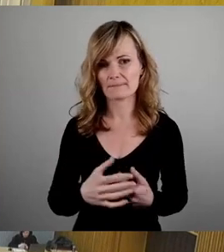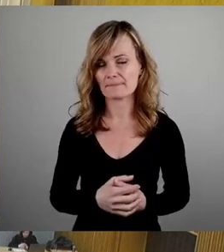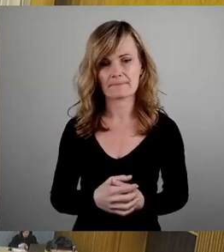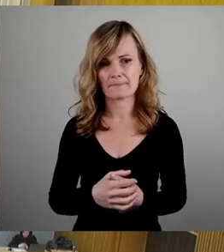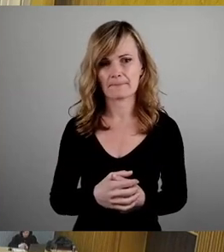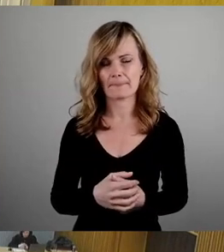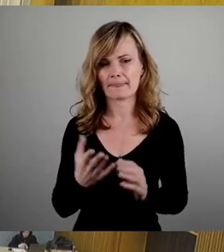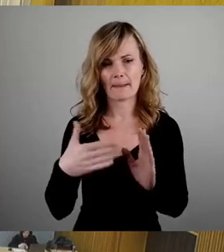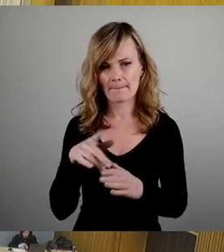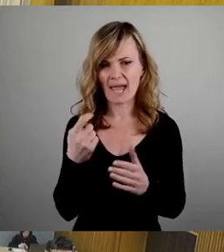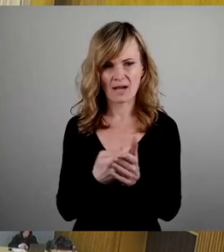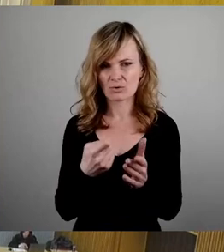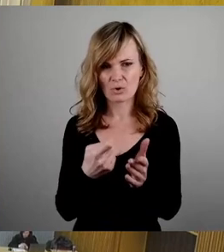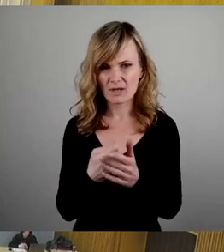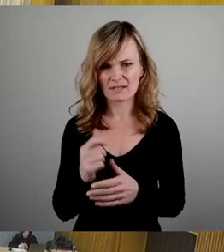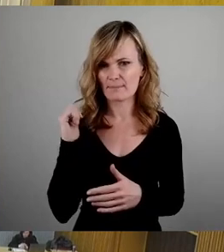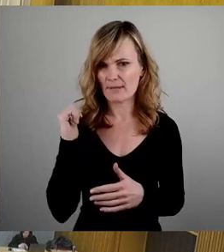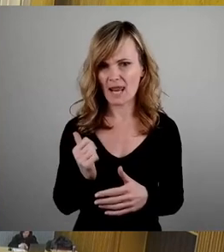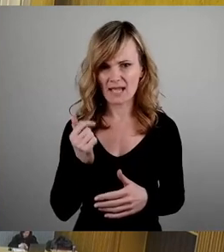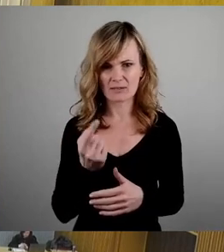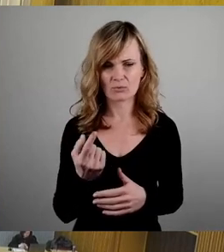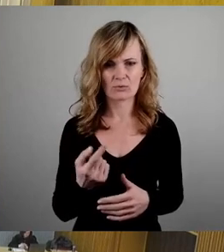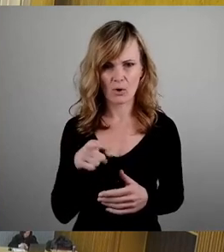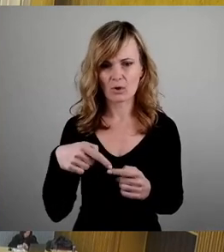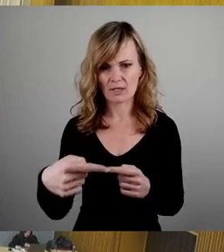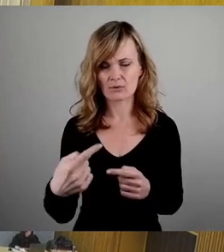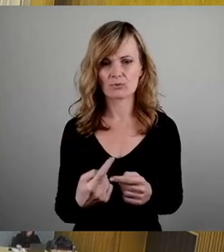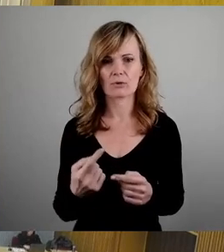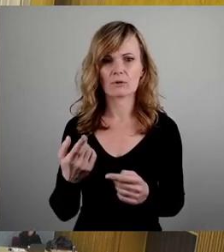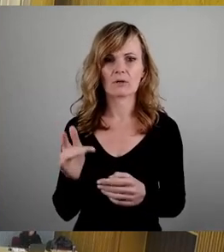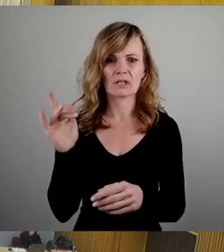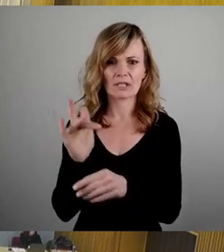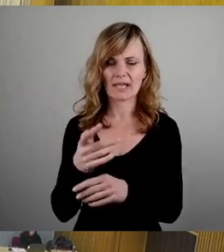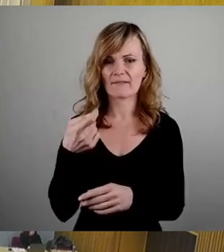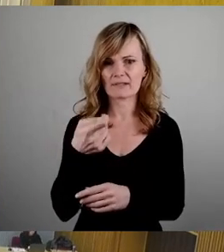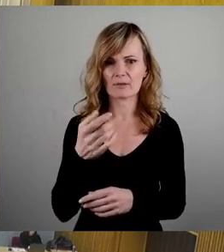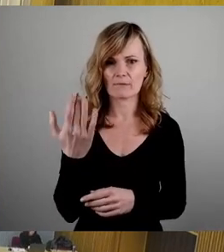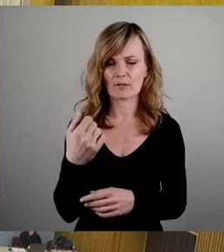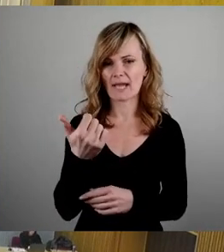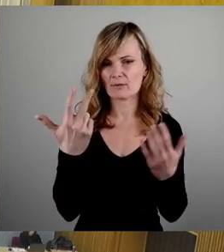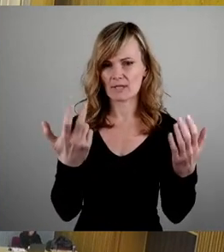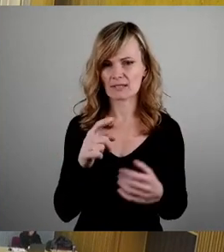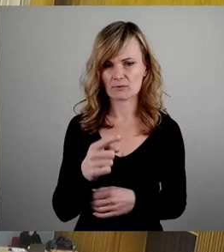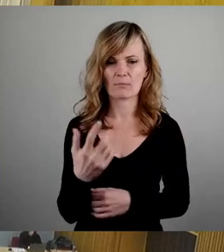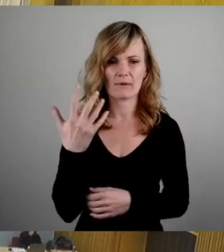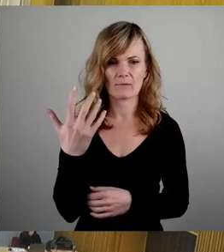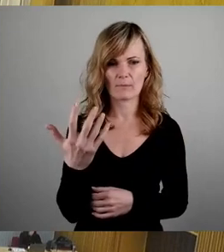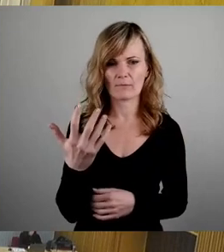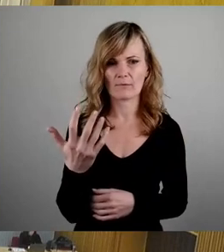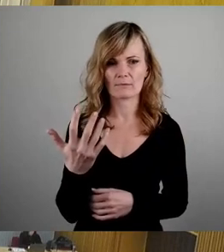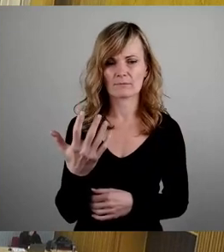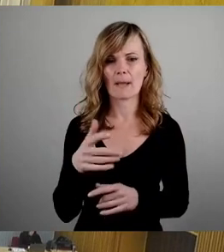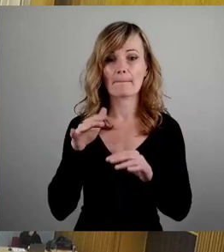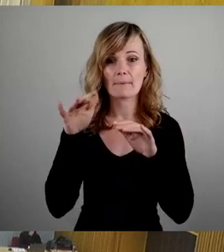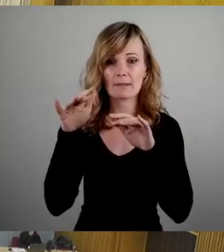Mehrkostenbelastung, ich sage auch kleiner was, zur Gegenfinanzierung von 81,5 Millionen